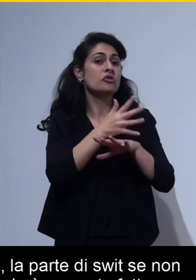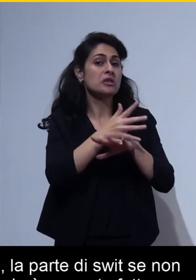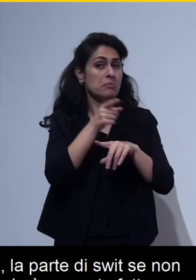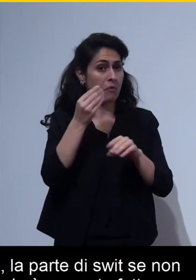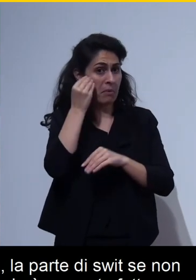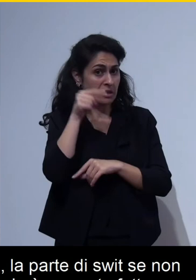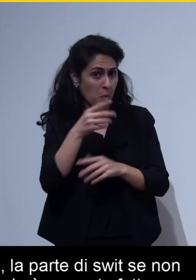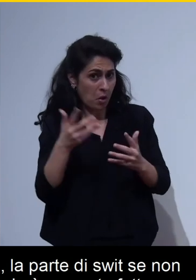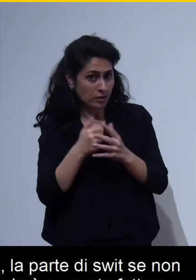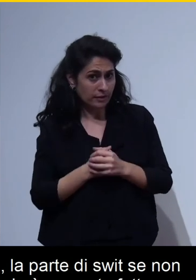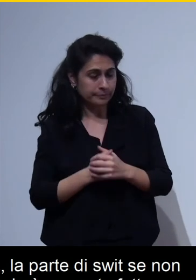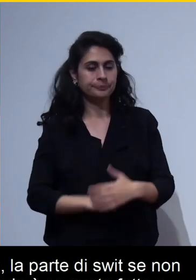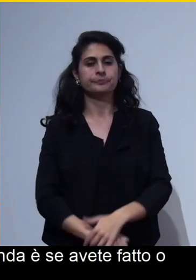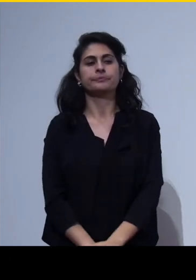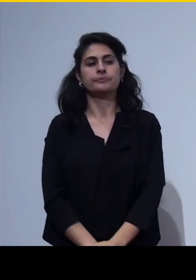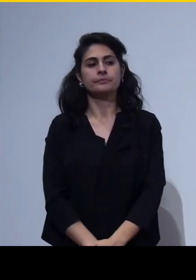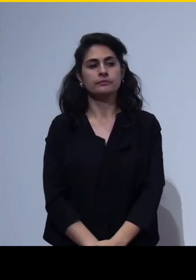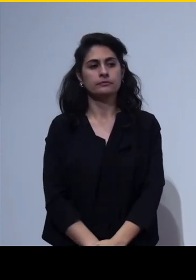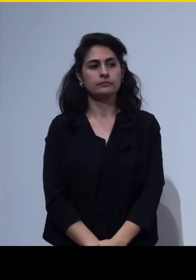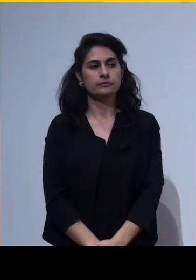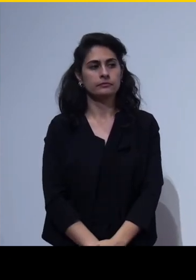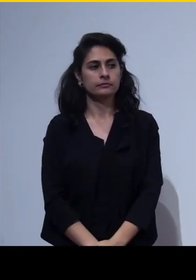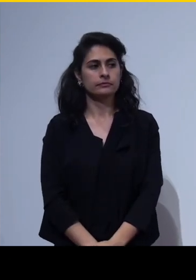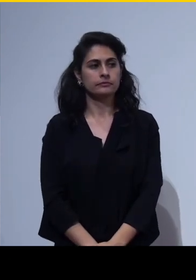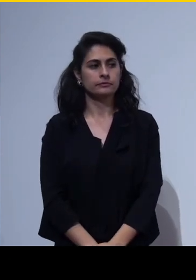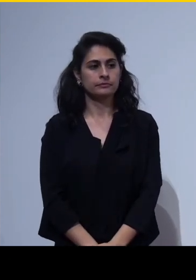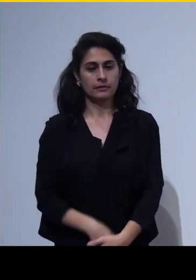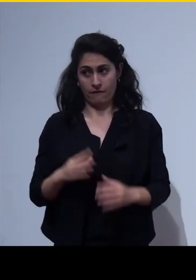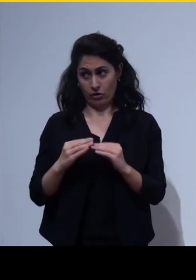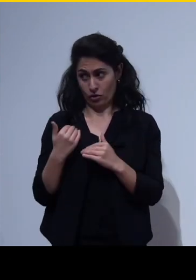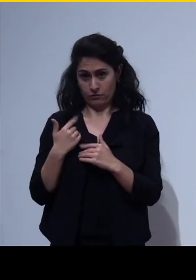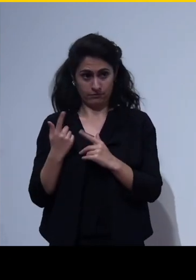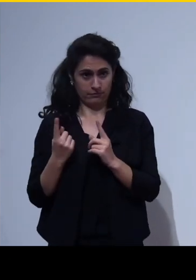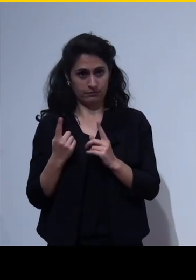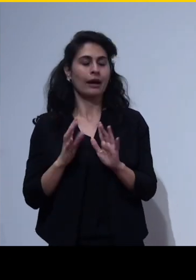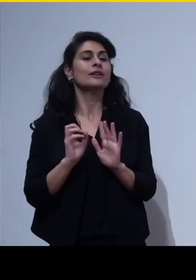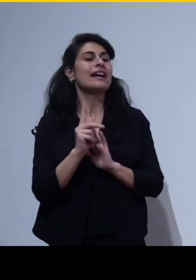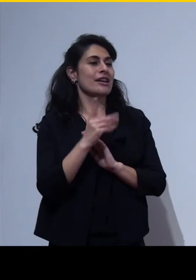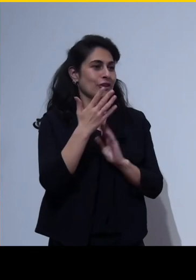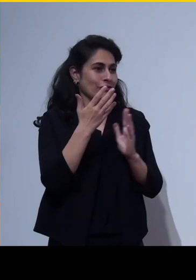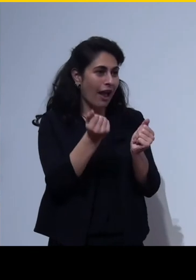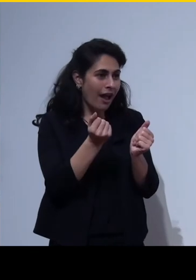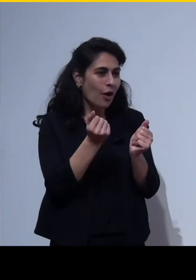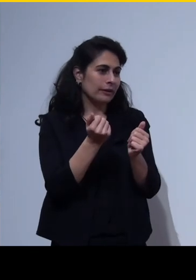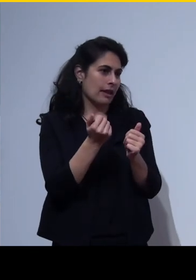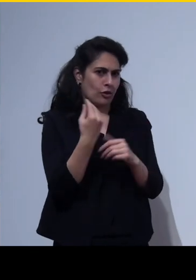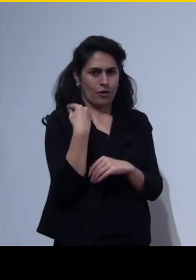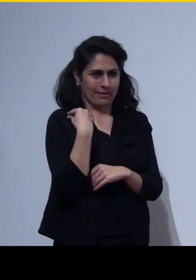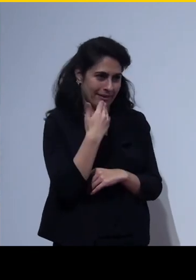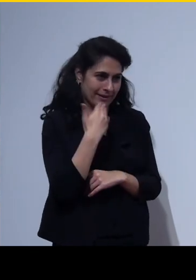facciamo io faccio quella di ne faccio una vai va bene ok intanto ciao e grazie delle domande